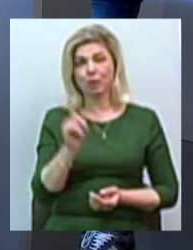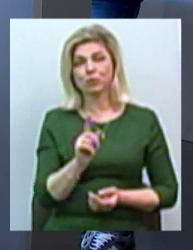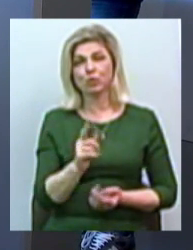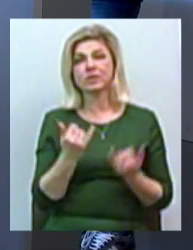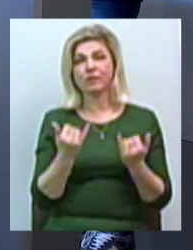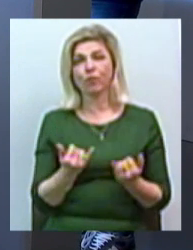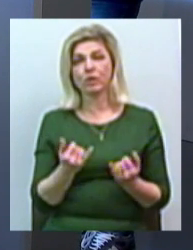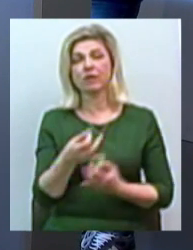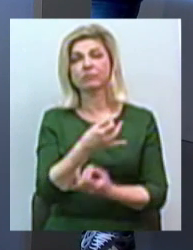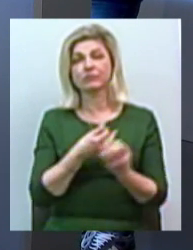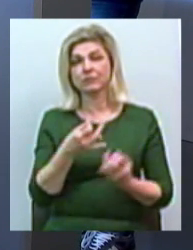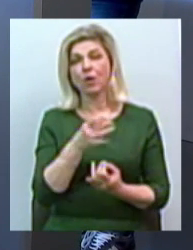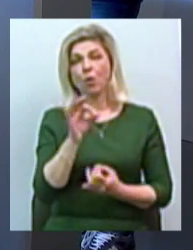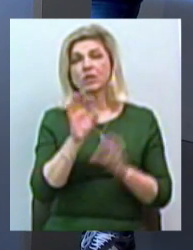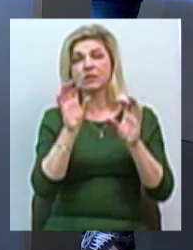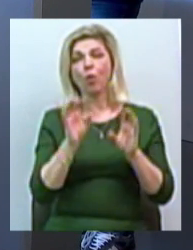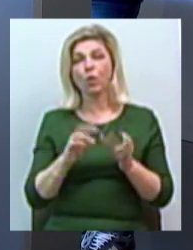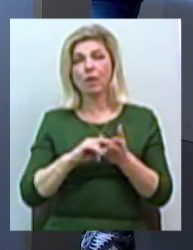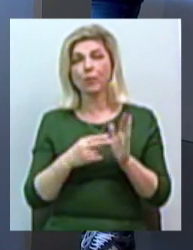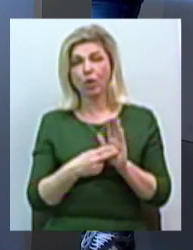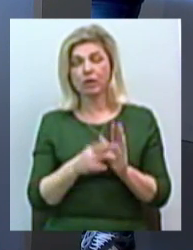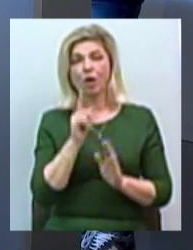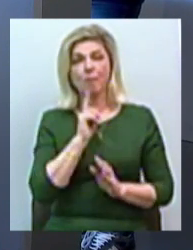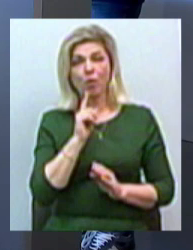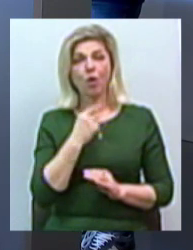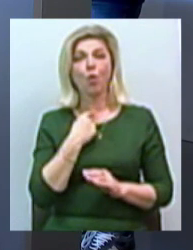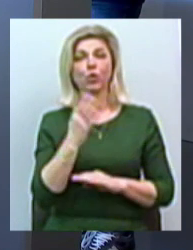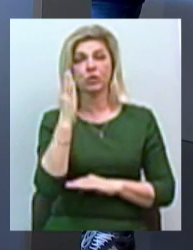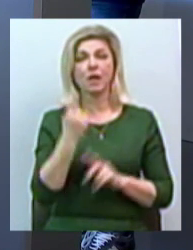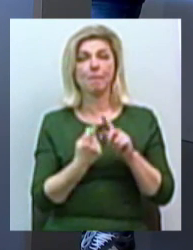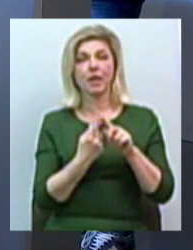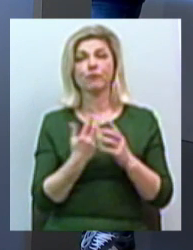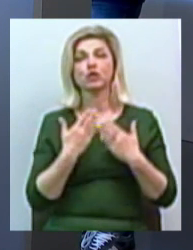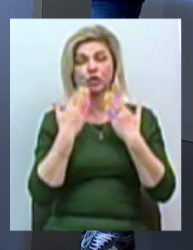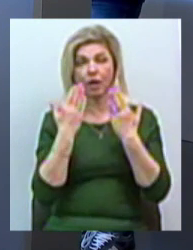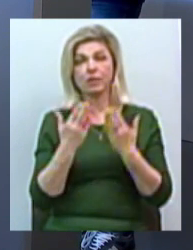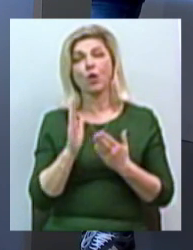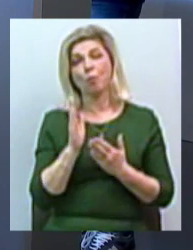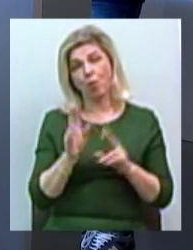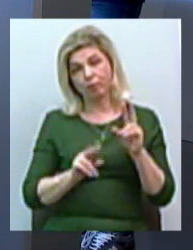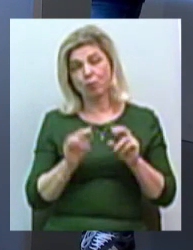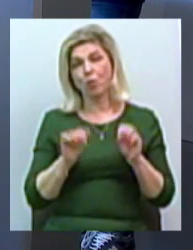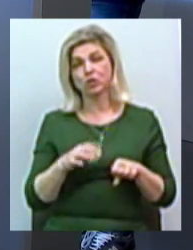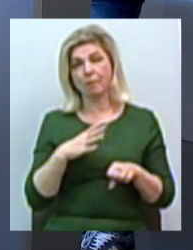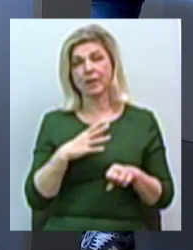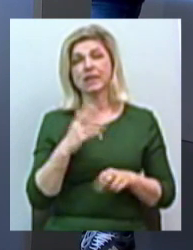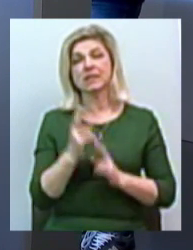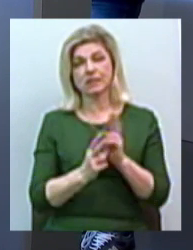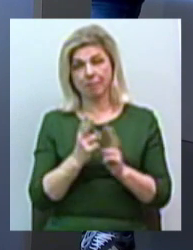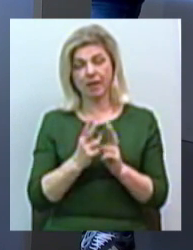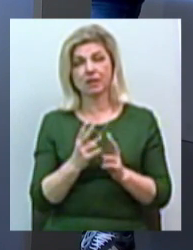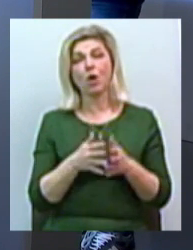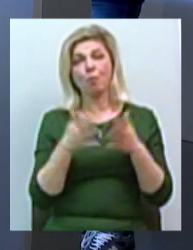сьогодні йшлося про законопроєкт, який поки що проголосовано в першому читанні, можливі ще зміни, і, можливо, більше про нього дізнаємося,